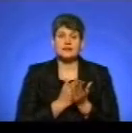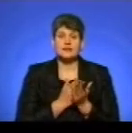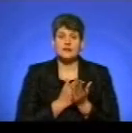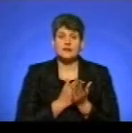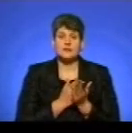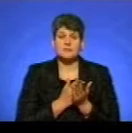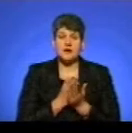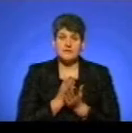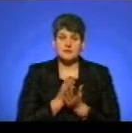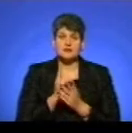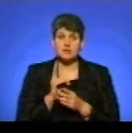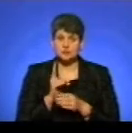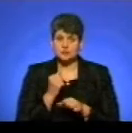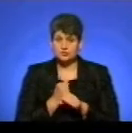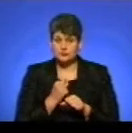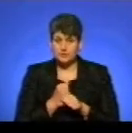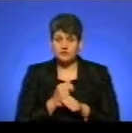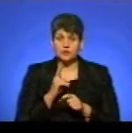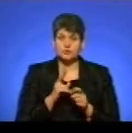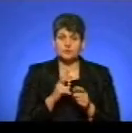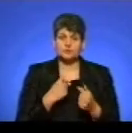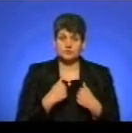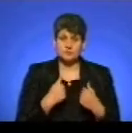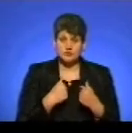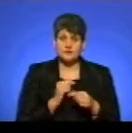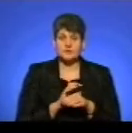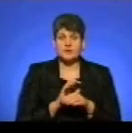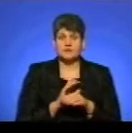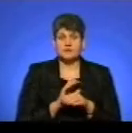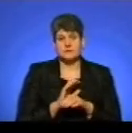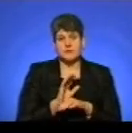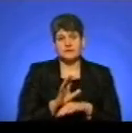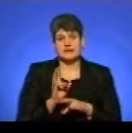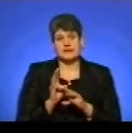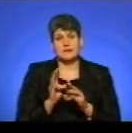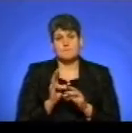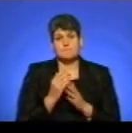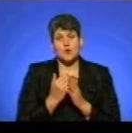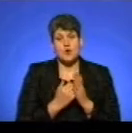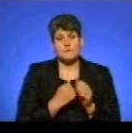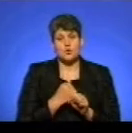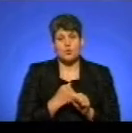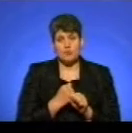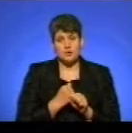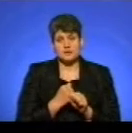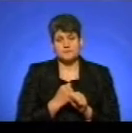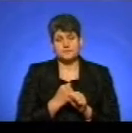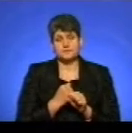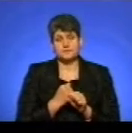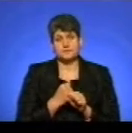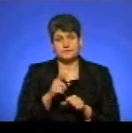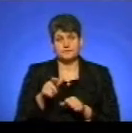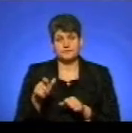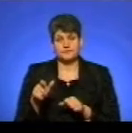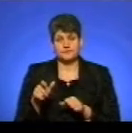кривдників, так і постраждалих на проходження певних програм. Програма роботи з кривдником, програми роботи з постраждалами.